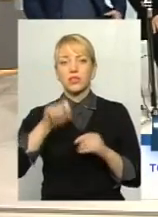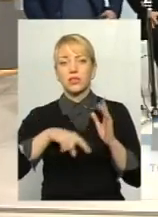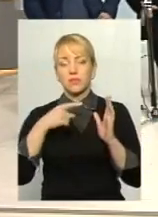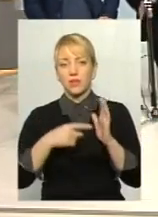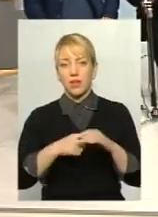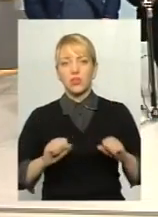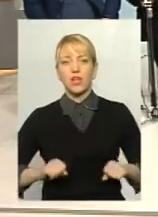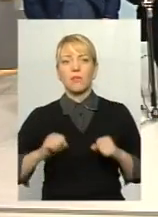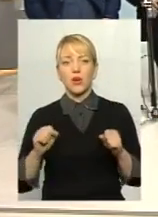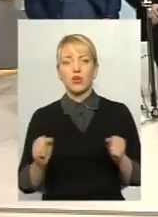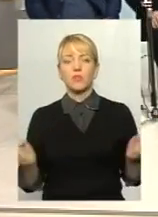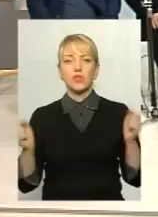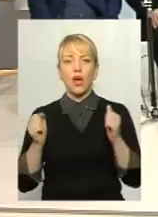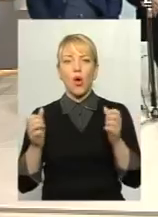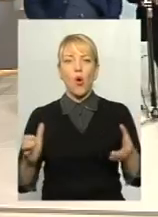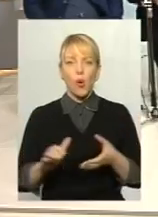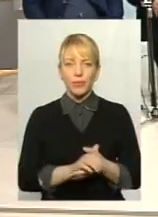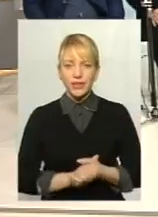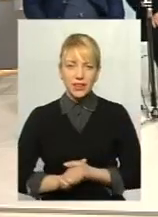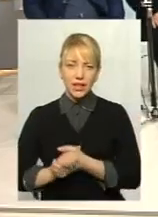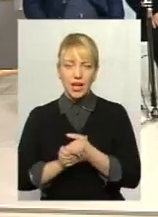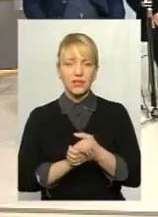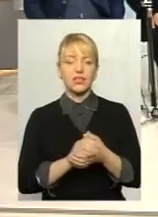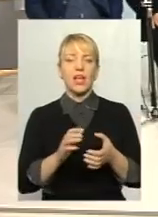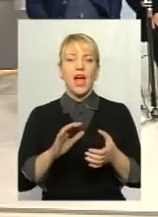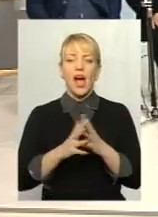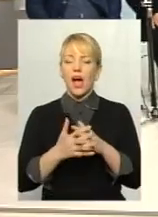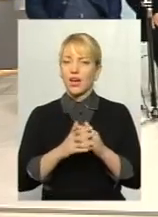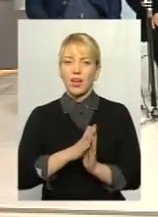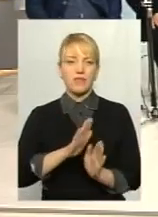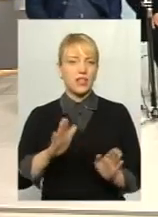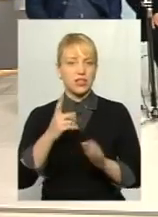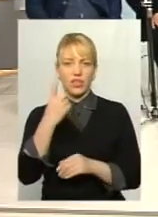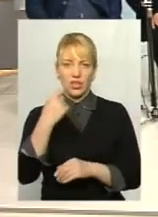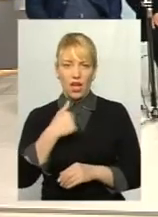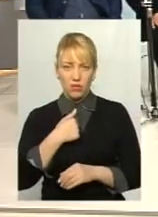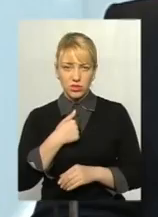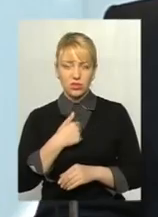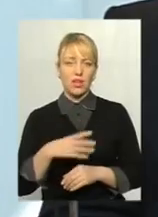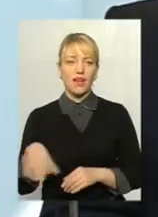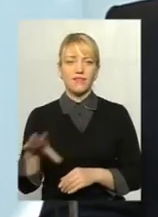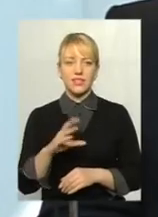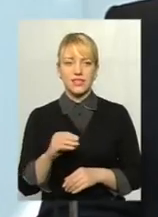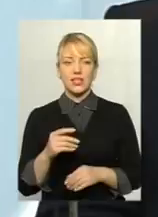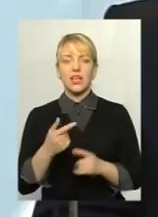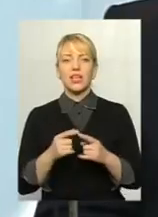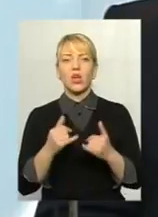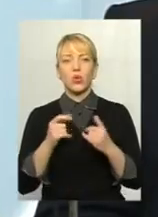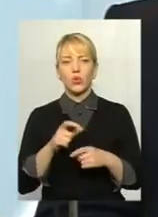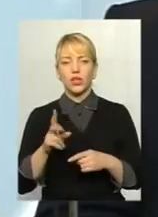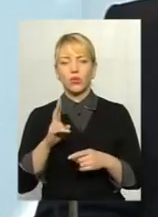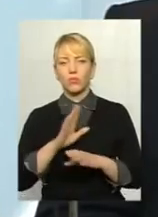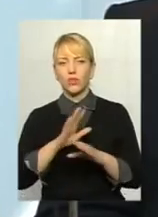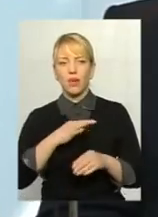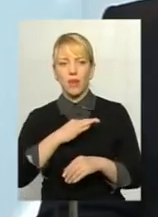Намагаємося об'єднати аграріїв не тільки я. Я думаю, всі присутні тут. І є багато сьогодні тих людей, яким небайдуже, завтання ще